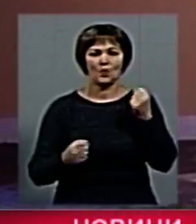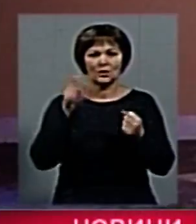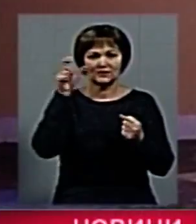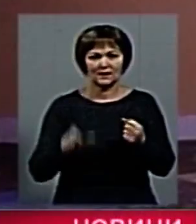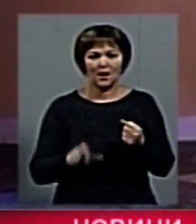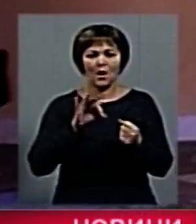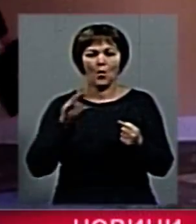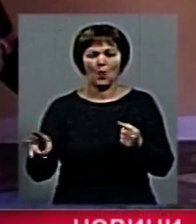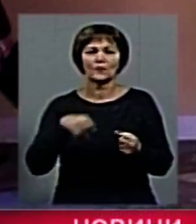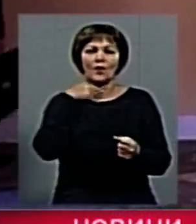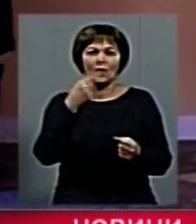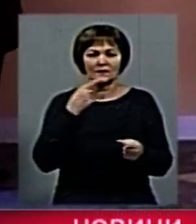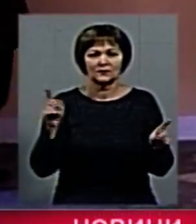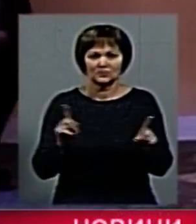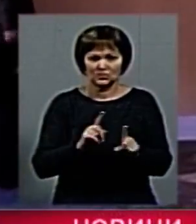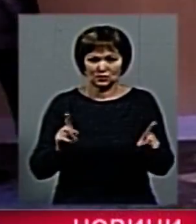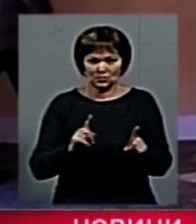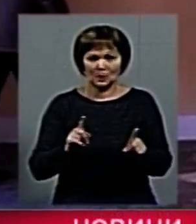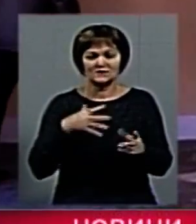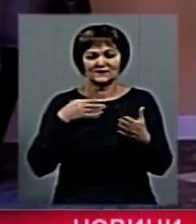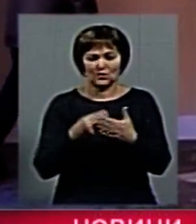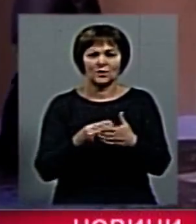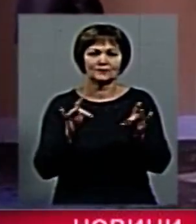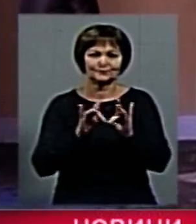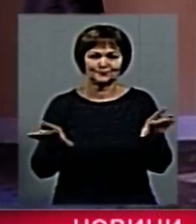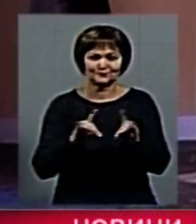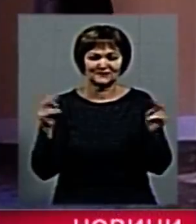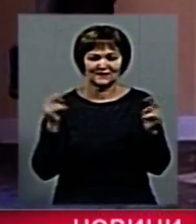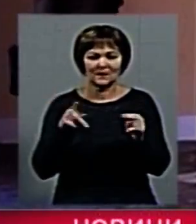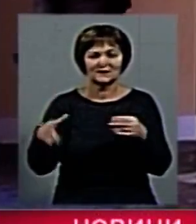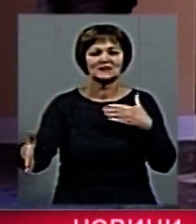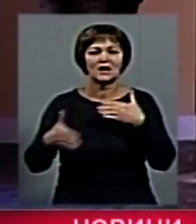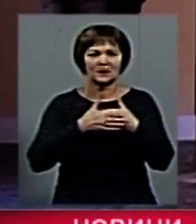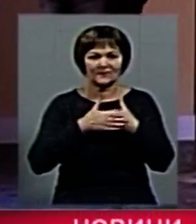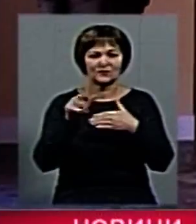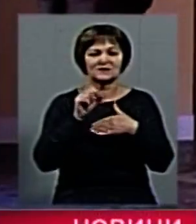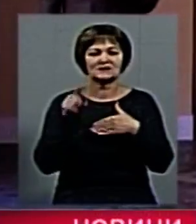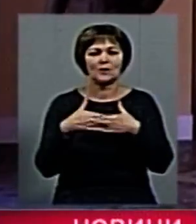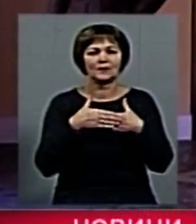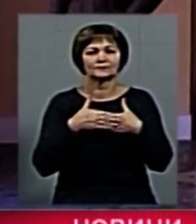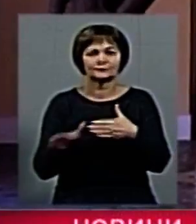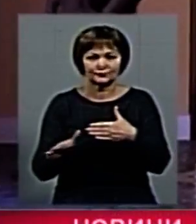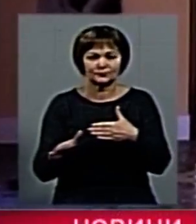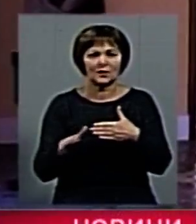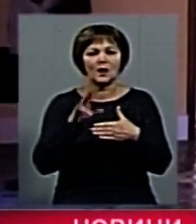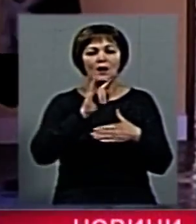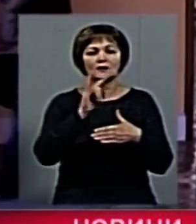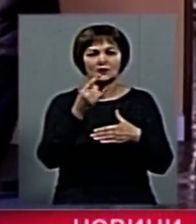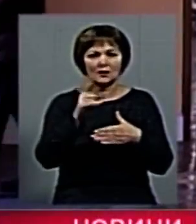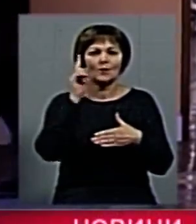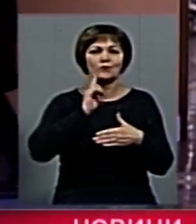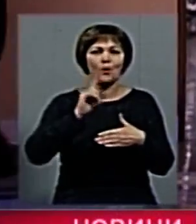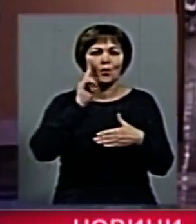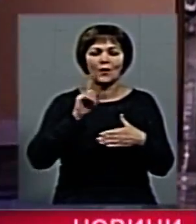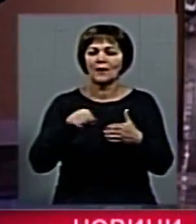він стверджує, принаймні в попередніх своїх свідченнях, що він закрив двері, вони потім відкрилися. Дитина поки